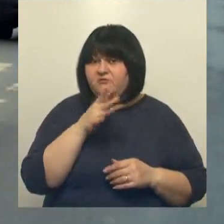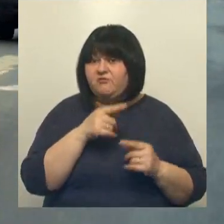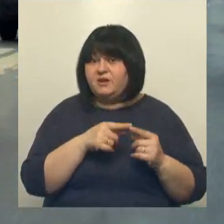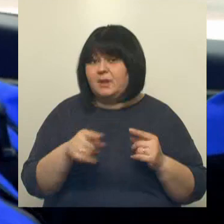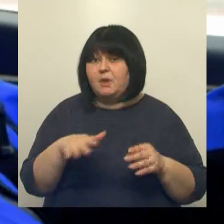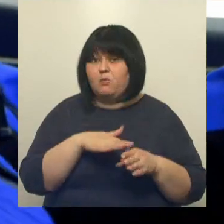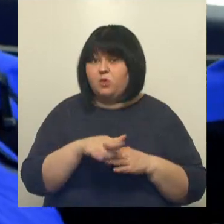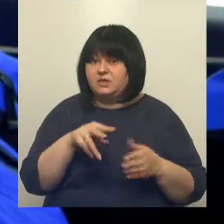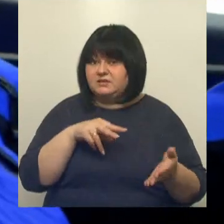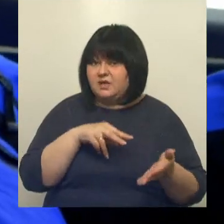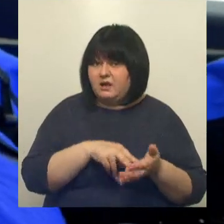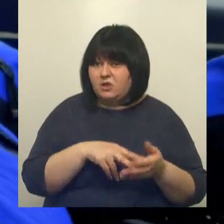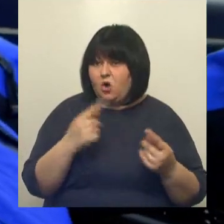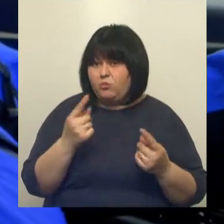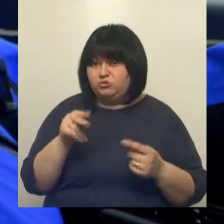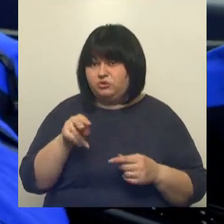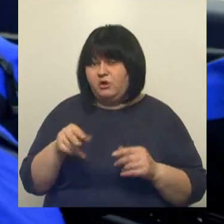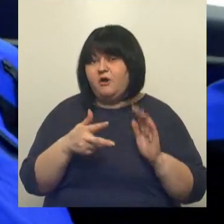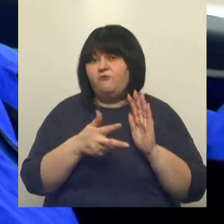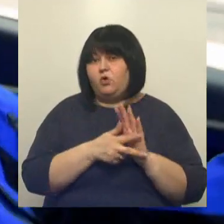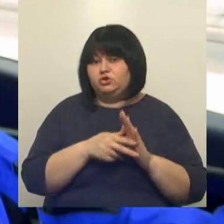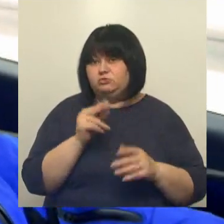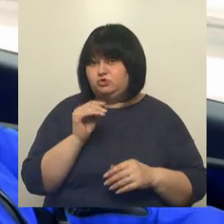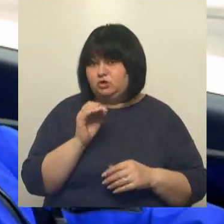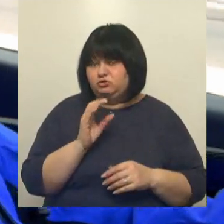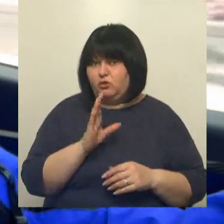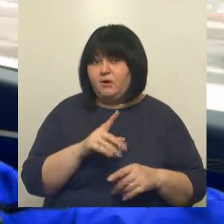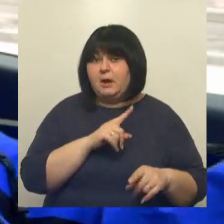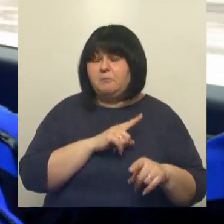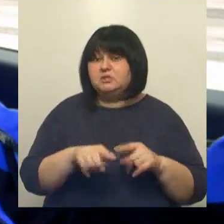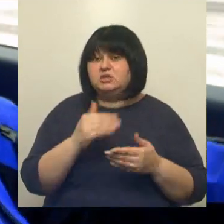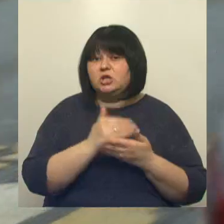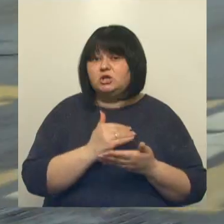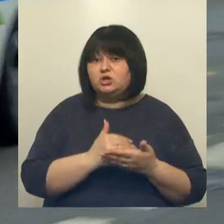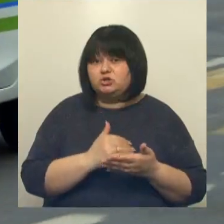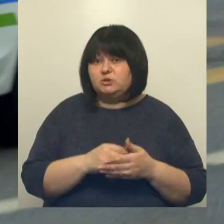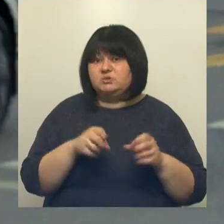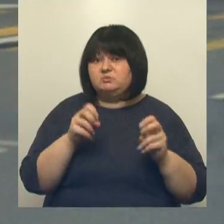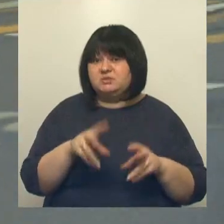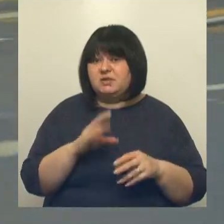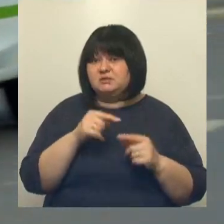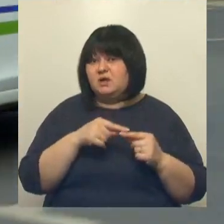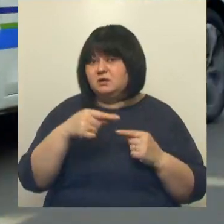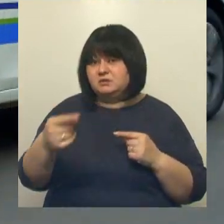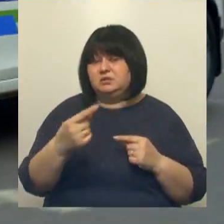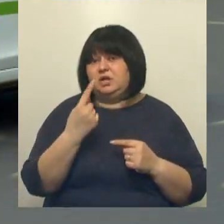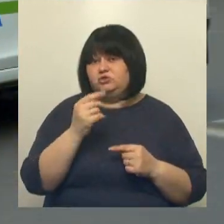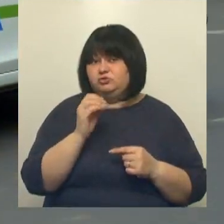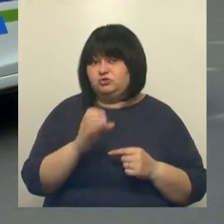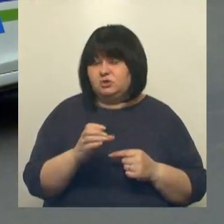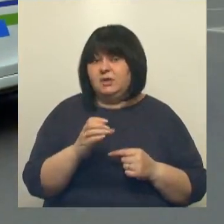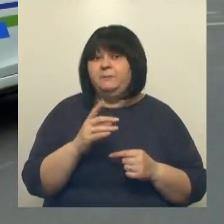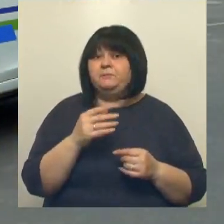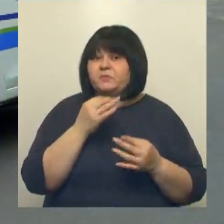полного заряда от обычной розетки до 8 часов. В быстром режиме от специальной станции до 1 часа. Кроме того, как